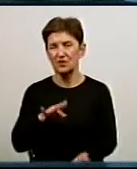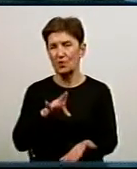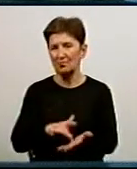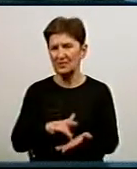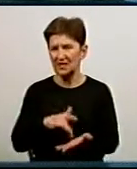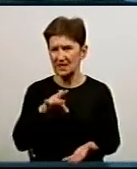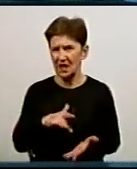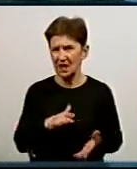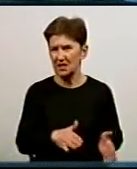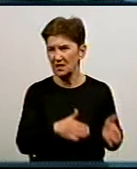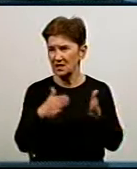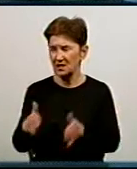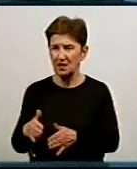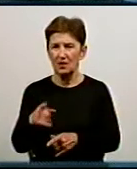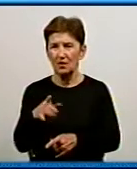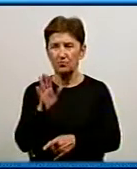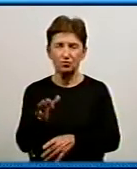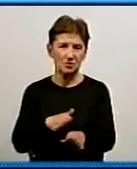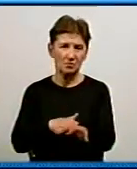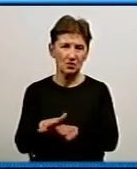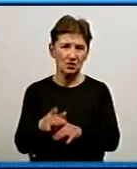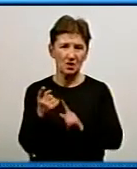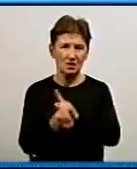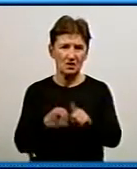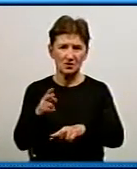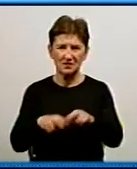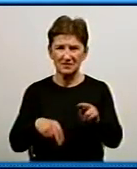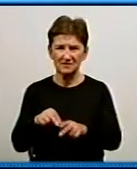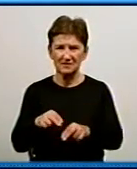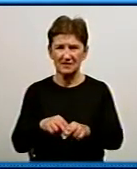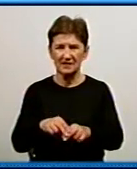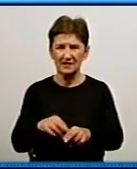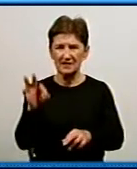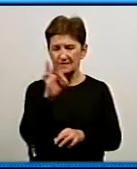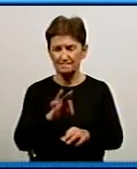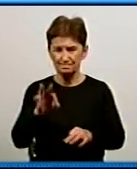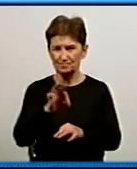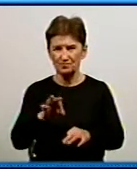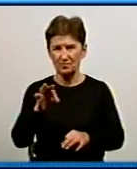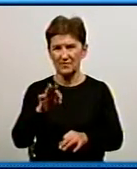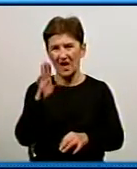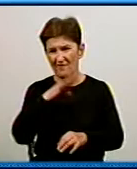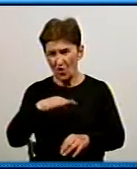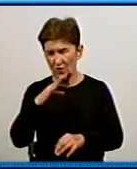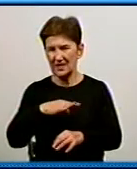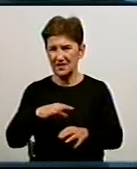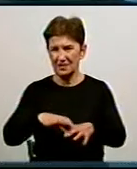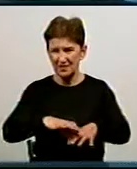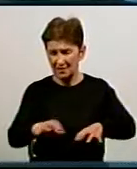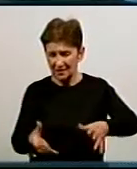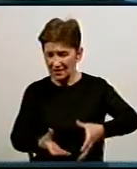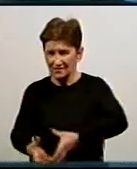Братиславській. Якраз будуть проводитися роботи по реконструкції каналізаційного колектора і по водопровідної